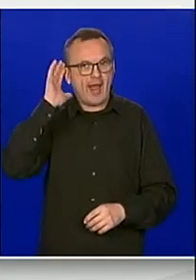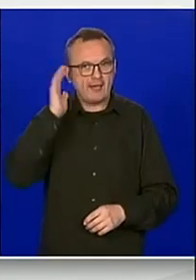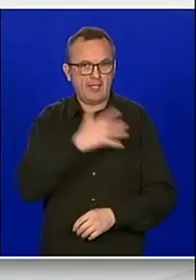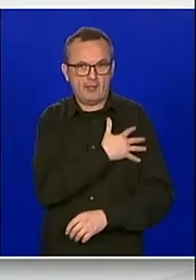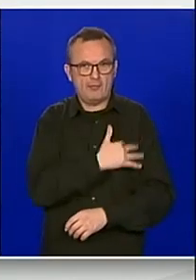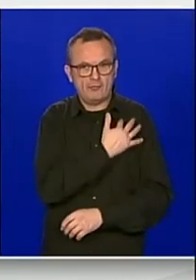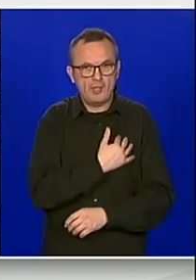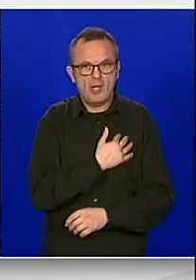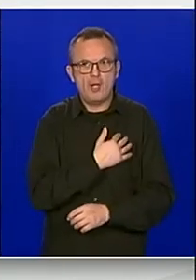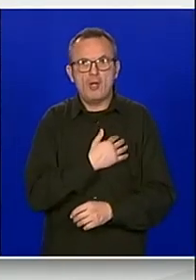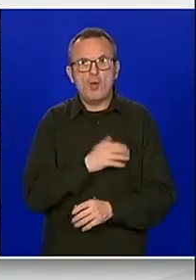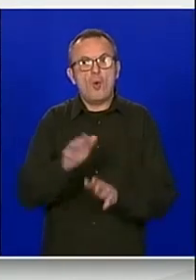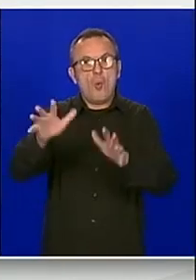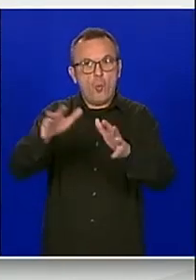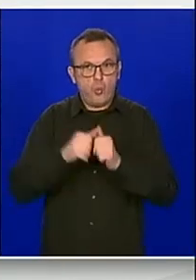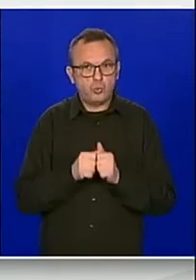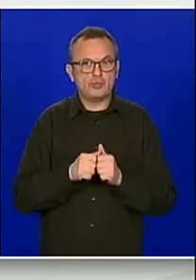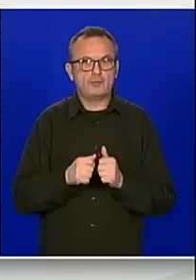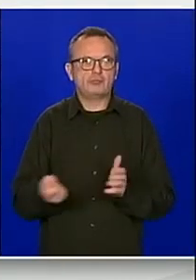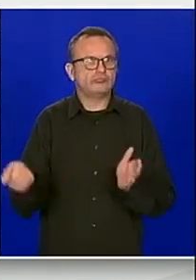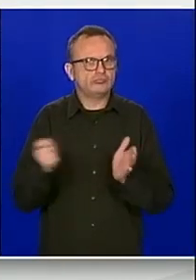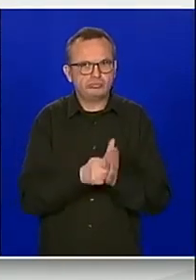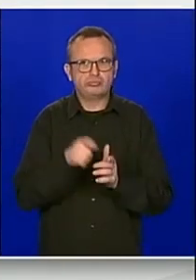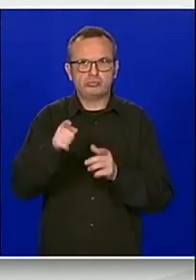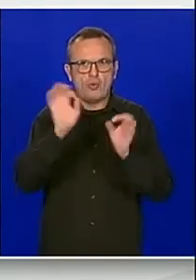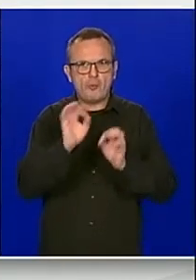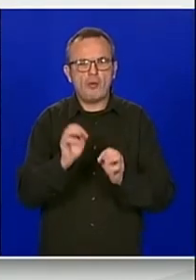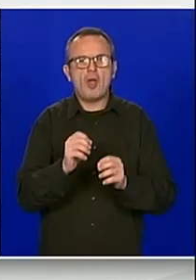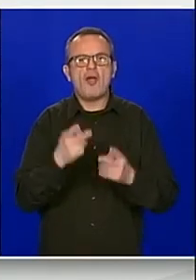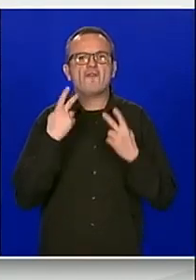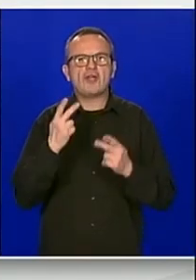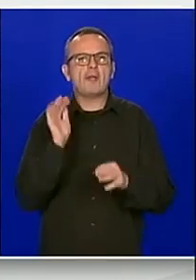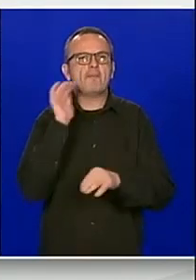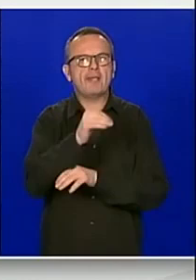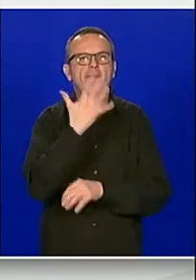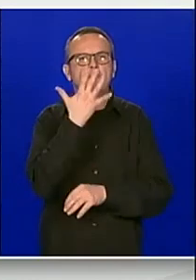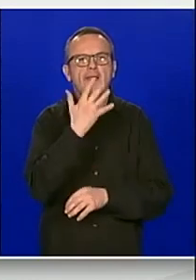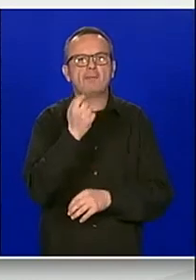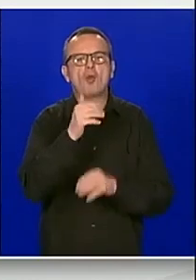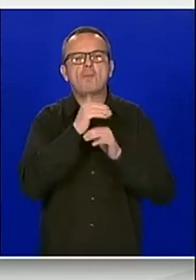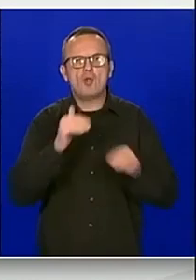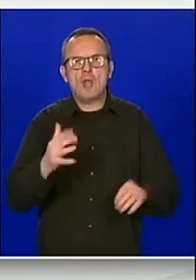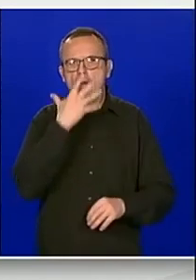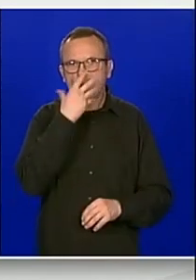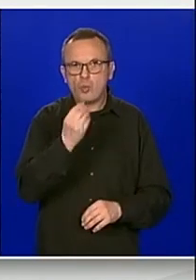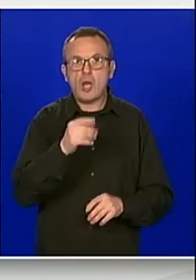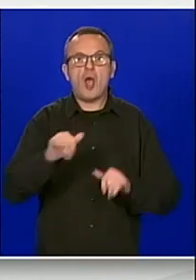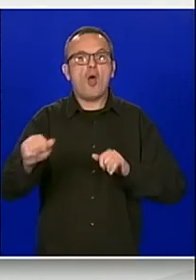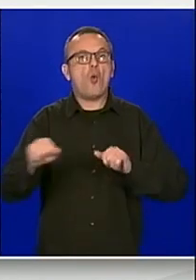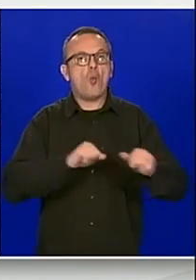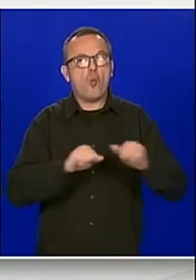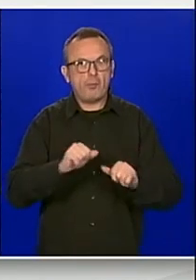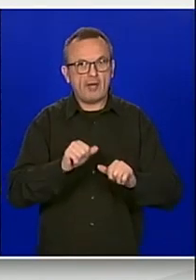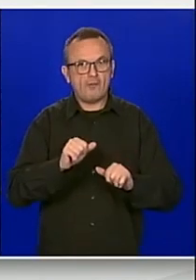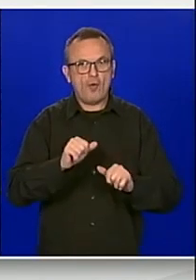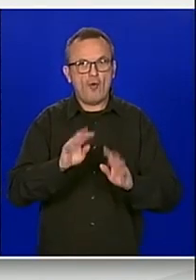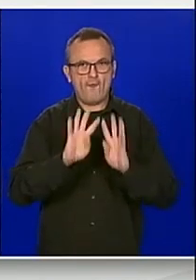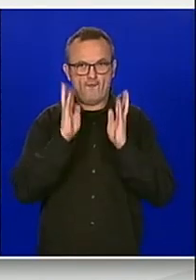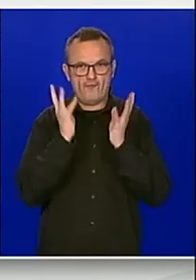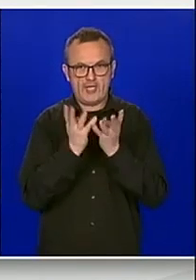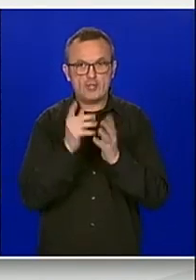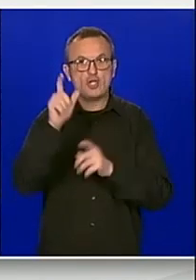poslove o stjecanju, optraćenju ili o tuđenju imovine, čija je vrijednost veća od 5 milijuna kuna, upravno vijeće zavoda je dalo prethodnu suglasnost,